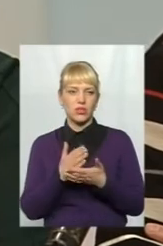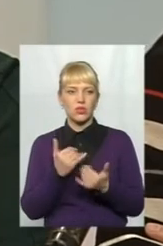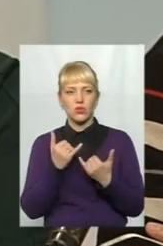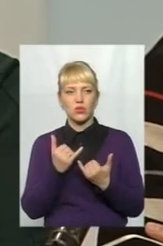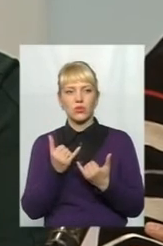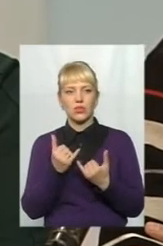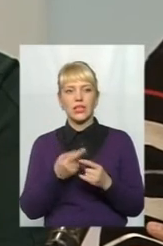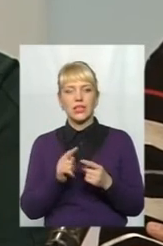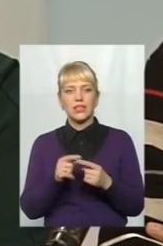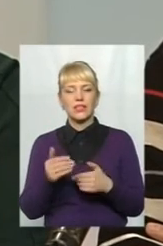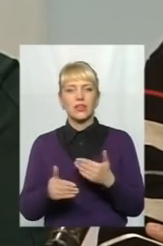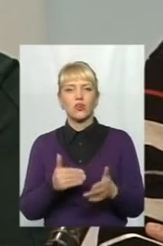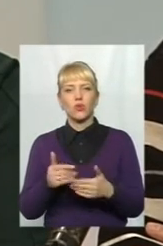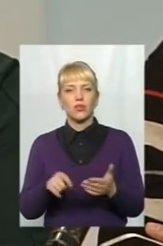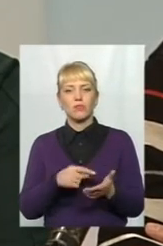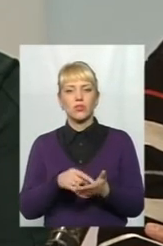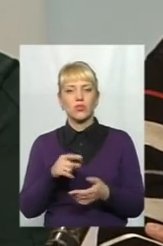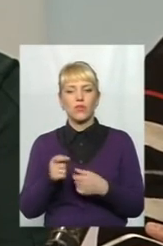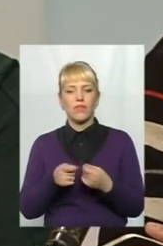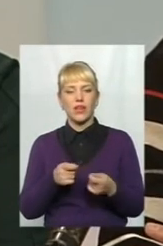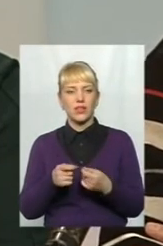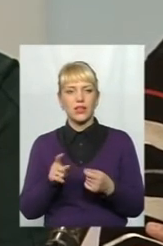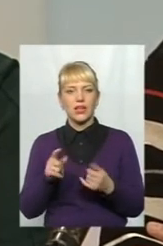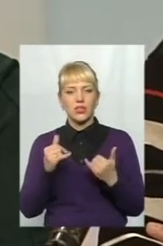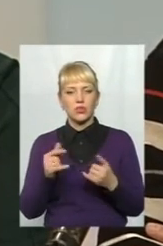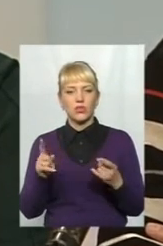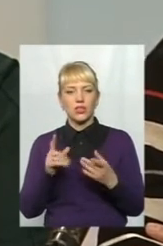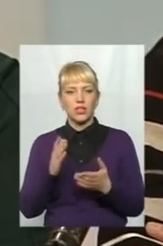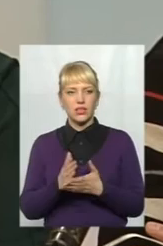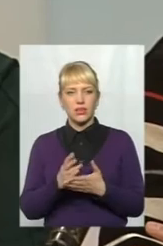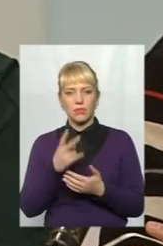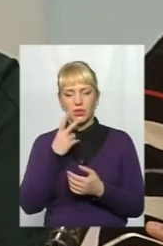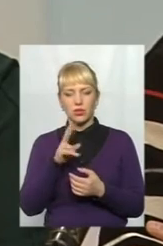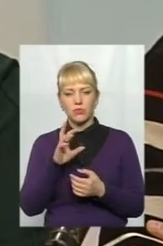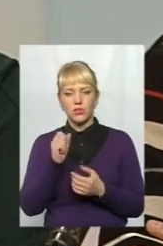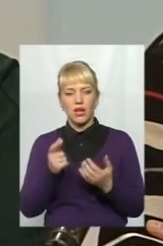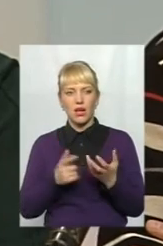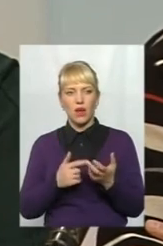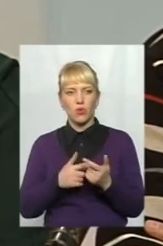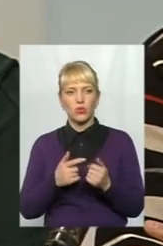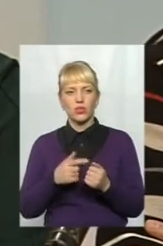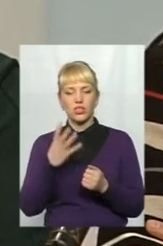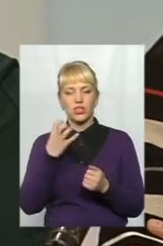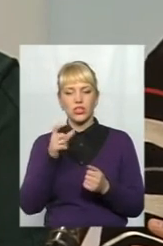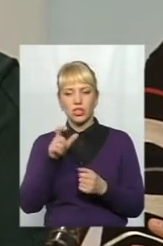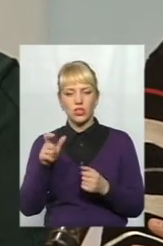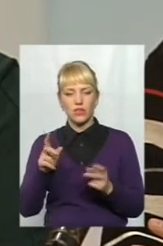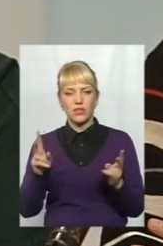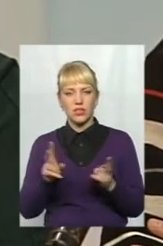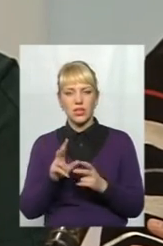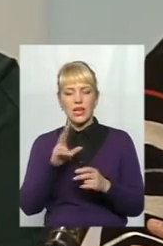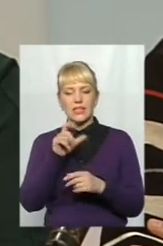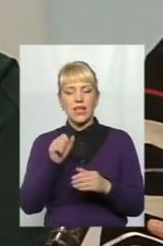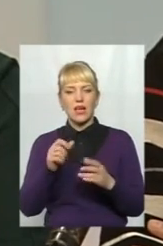ті кроки міської влади сьогодні, які ми, по крайній випадку, бачимо за рахунок цієї зустрічі 400 чоловік, за рахунок розробки цієї